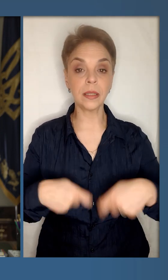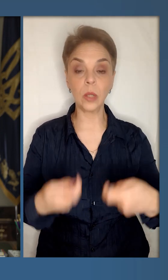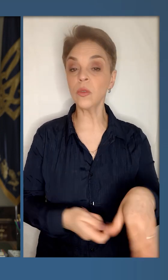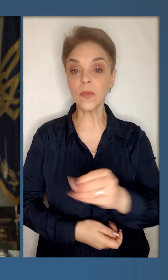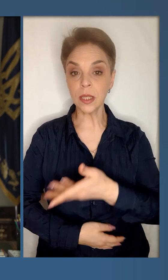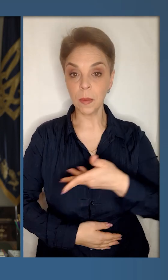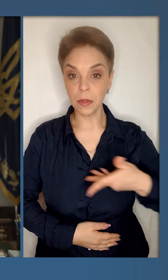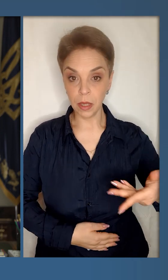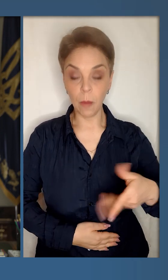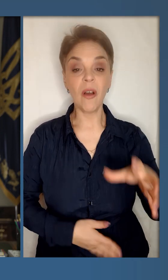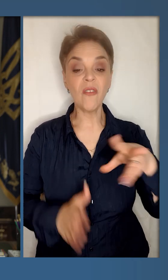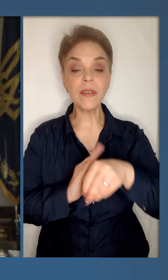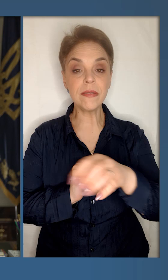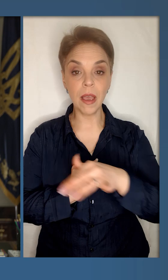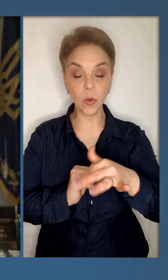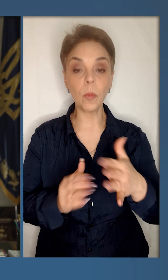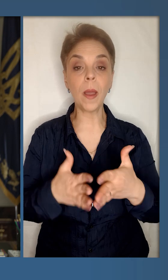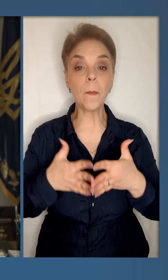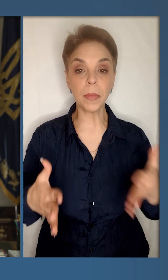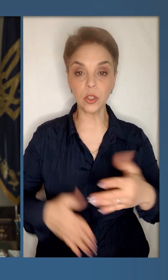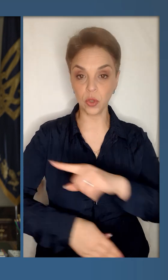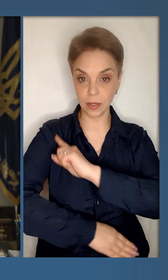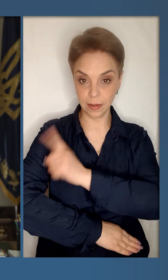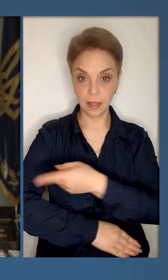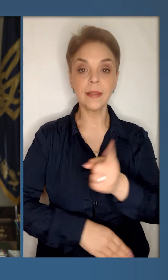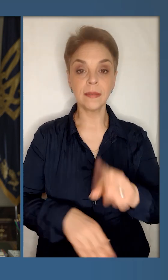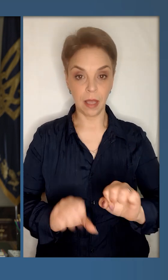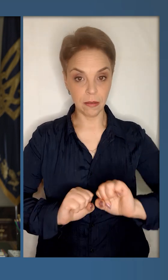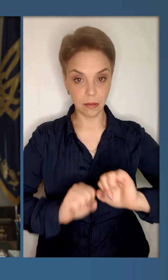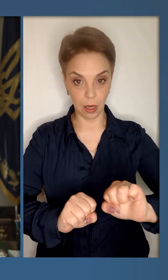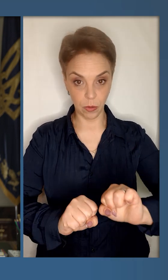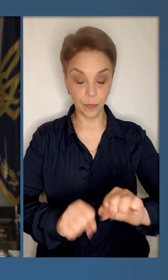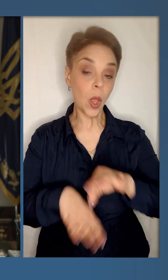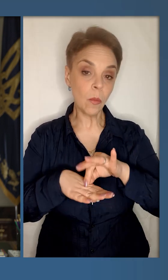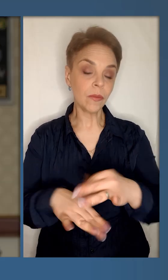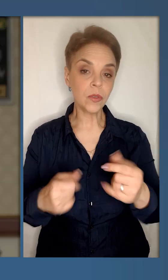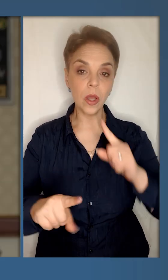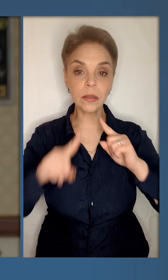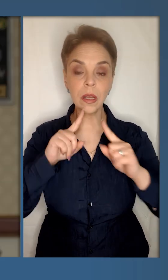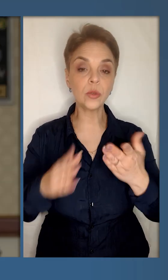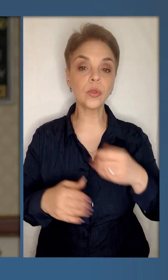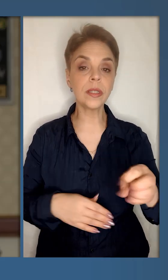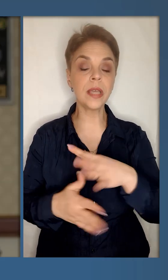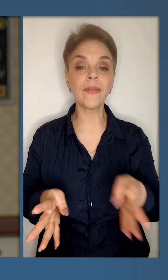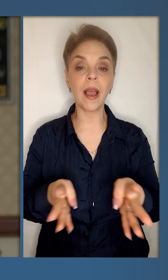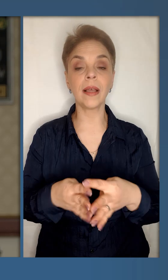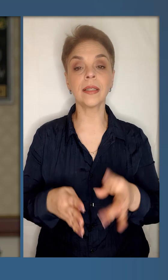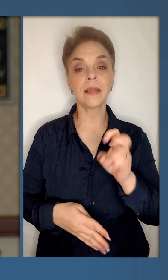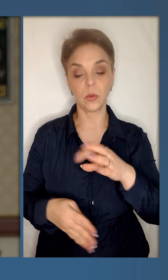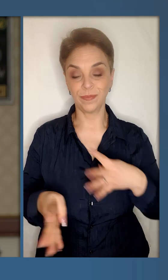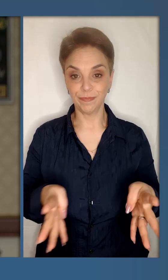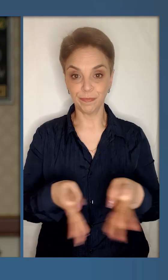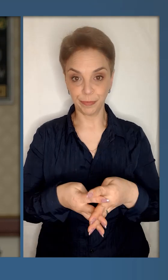заходів, які дадуть усім нам в Європі більше сили та захисту. Провів сьогодні нараду щодо